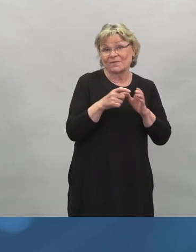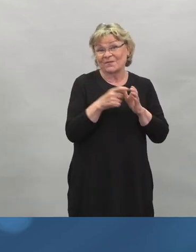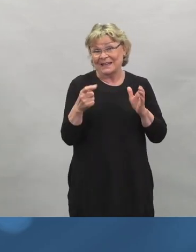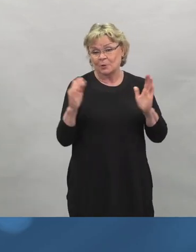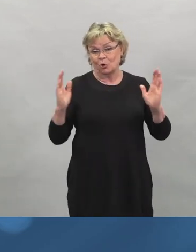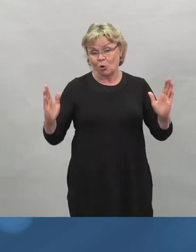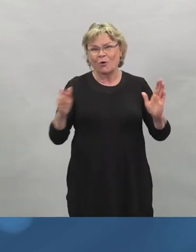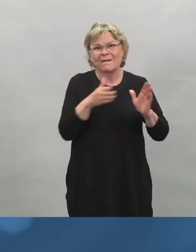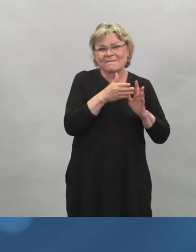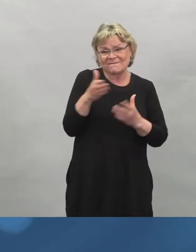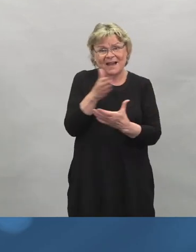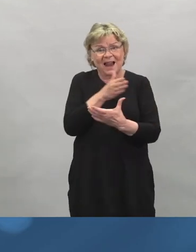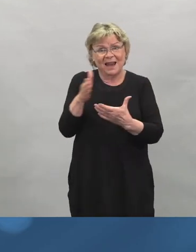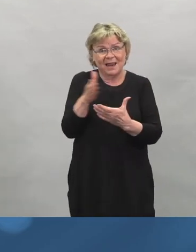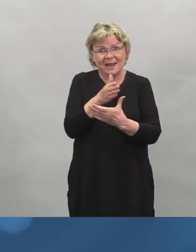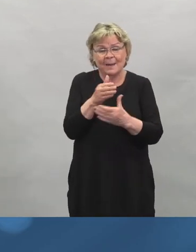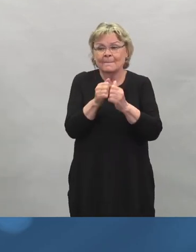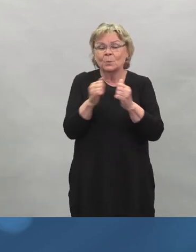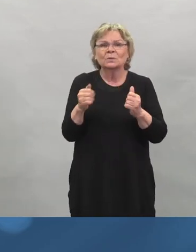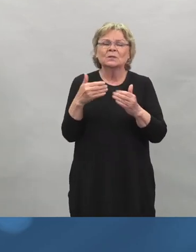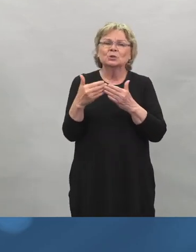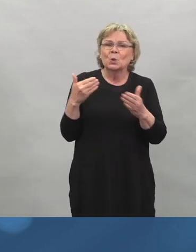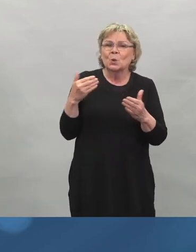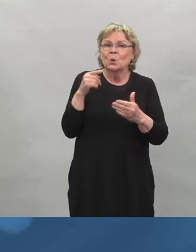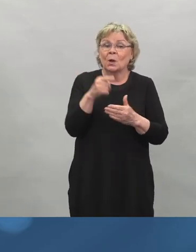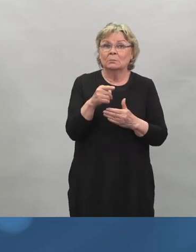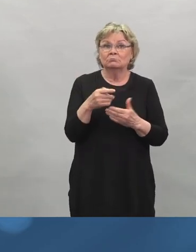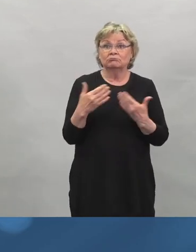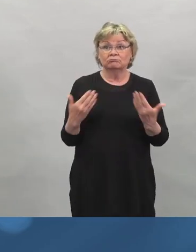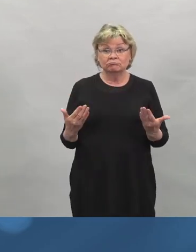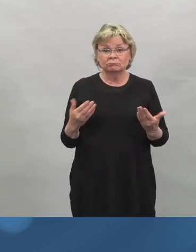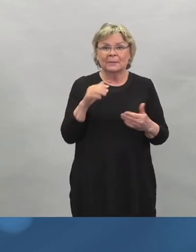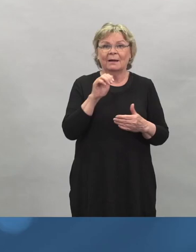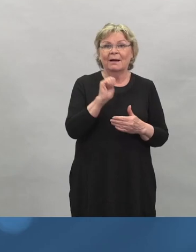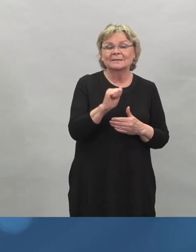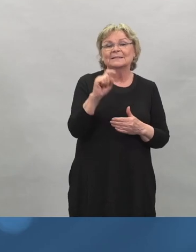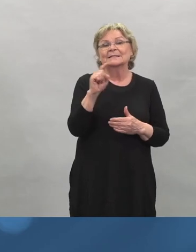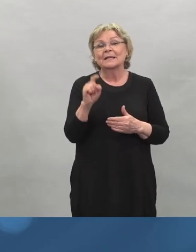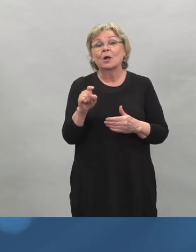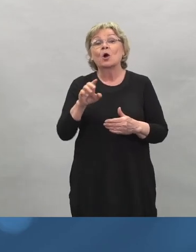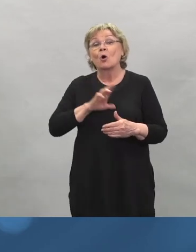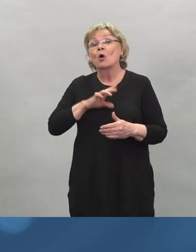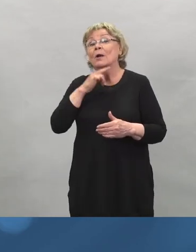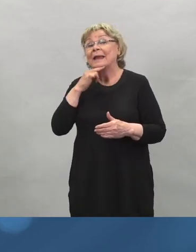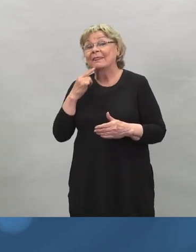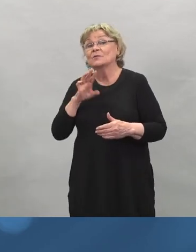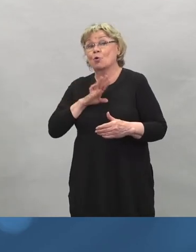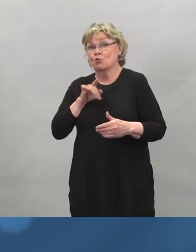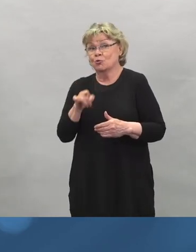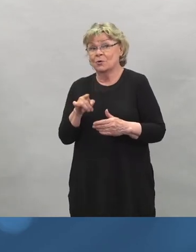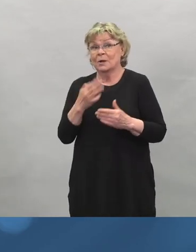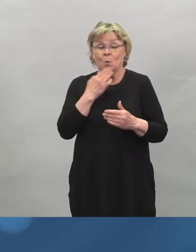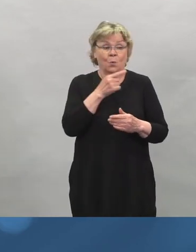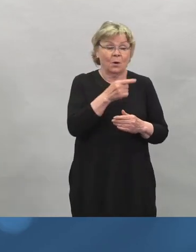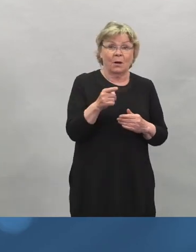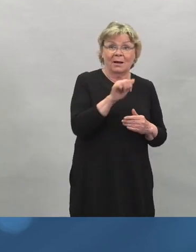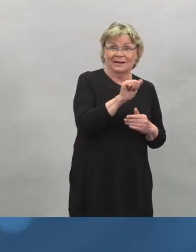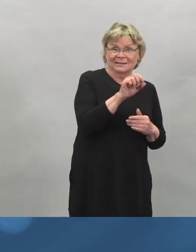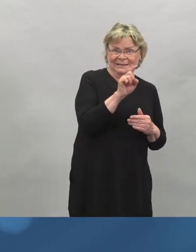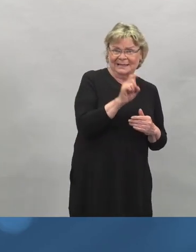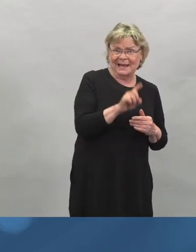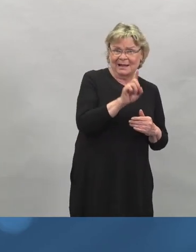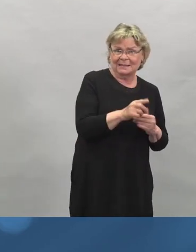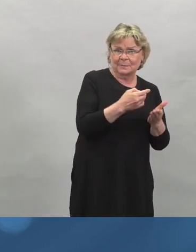ensinnäkin siihen, että AstraZenecaa meillä on nyt tarpeeksi kakkosannoksiin niille, jotka ykkösannoksen on saaneet,